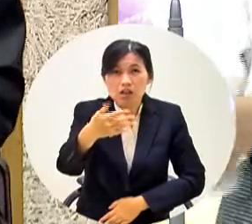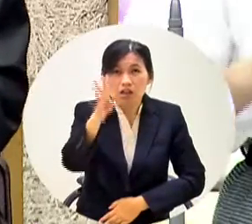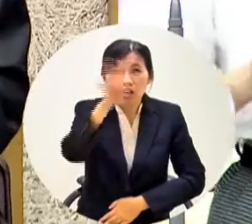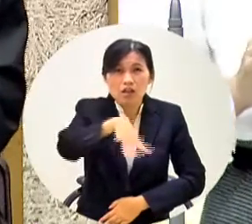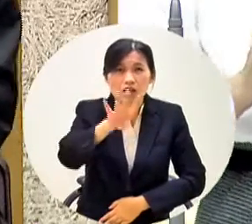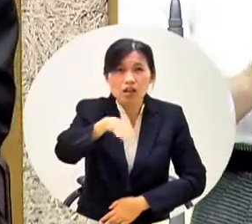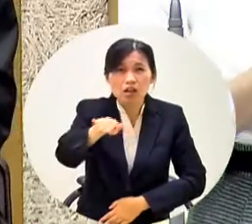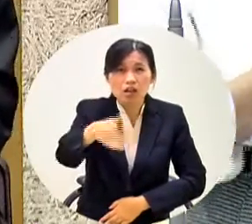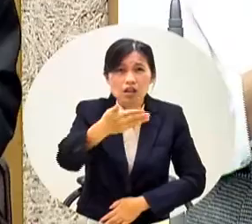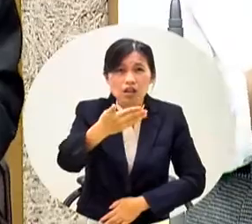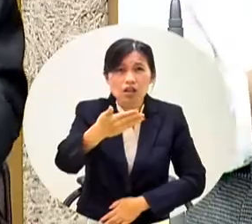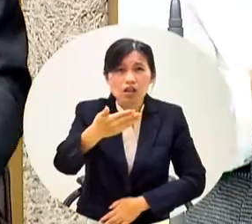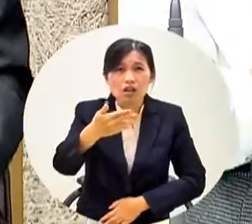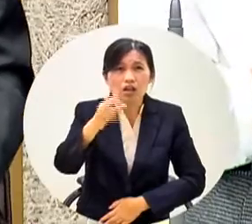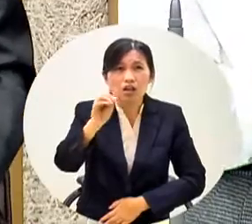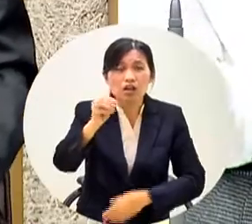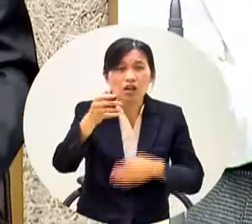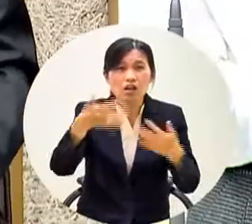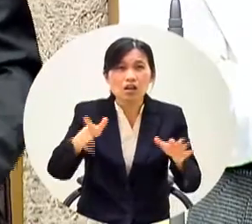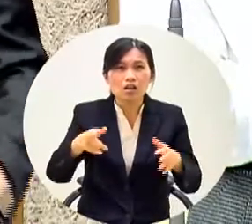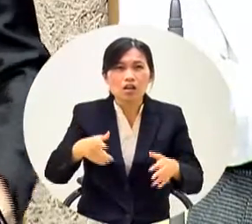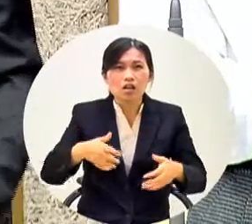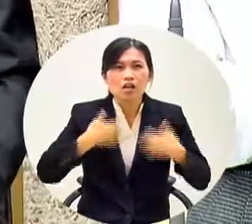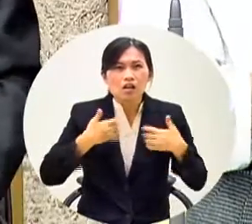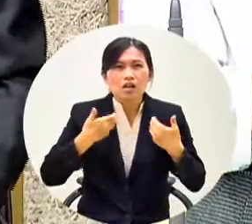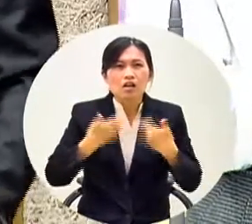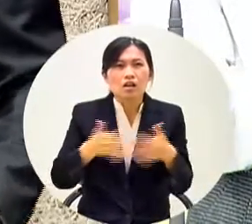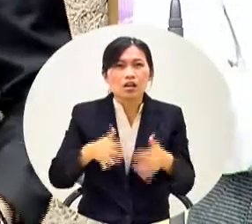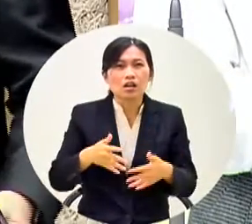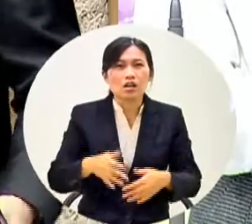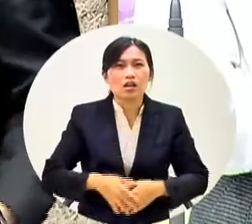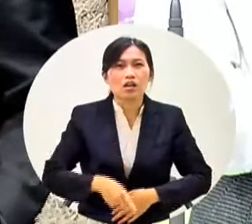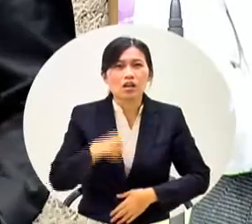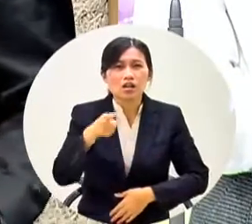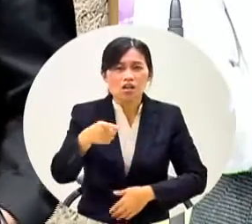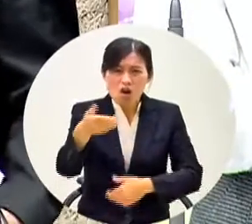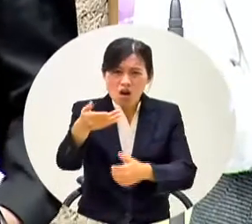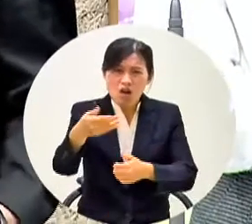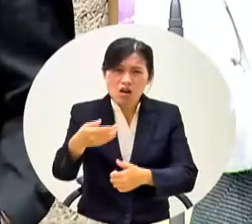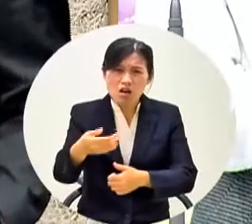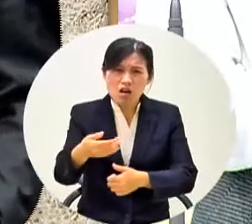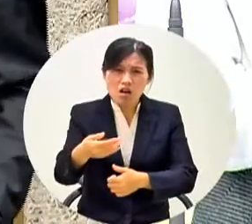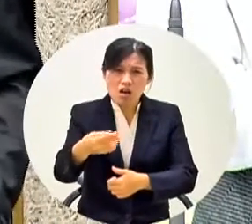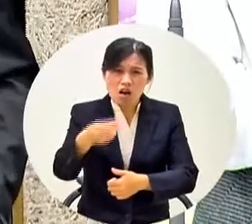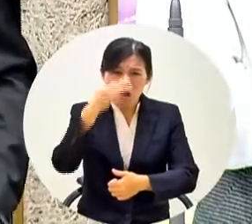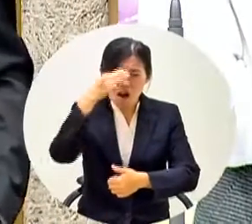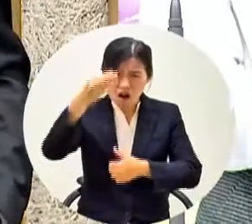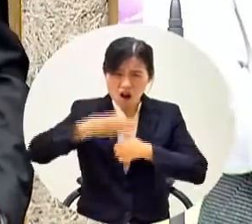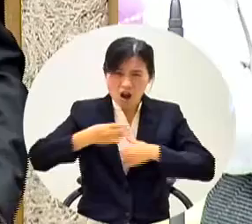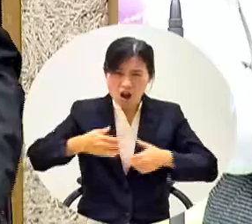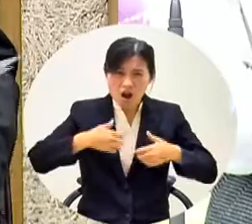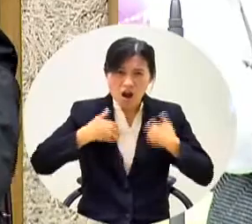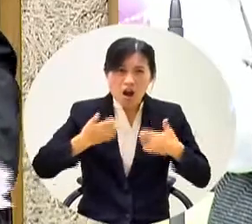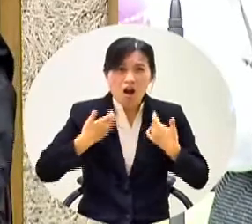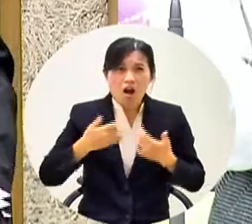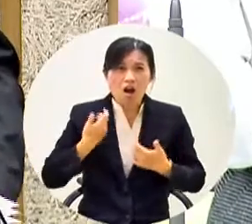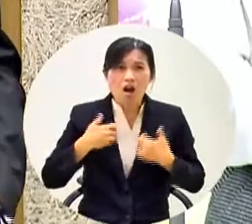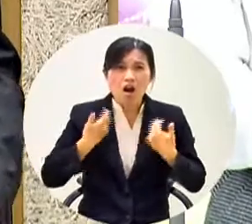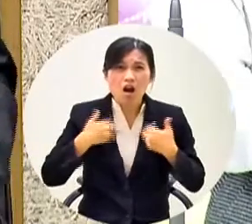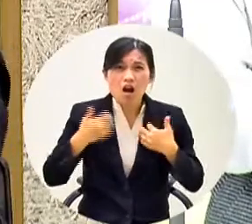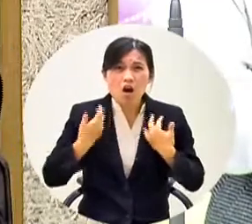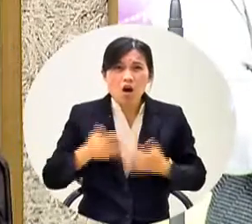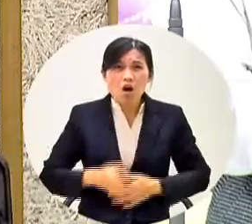4900多萬不要那麼生氣啦4960因為你讓我生氣不要那麼生氣你讓我生氣